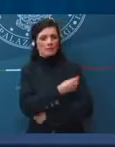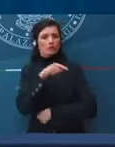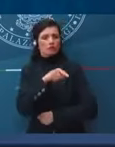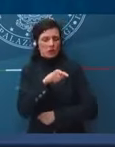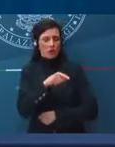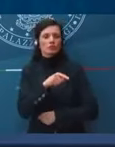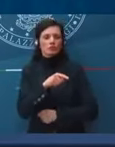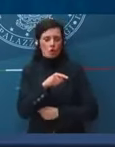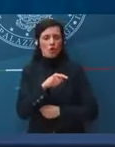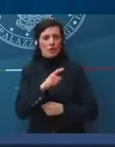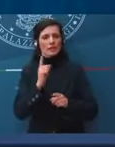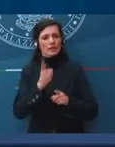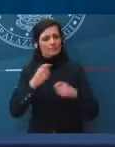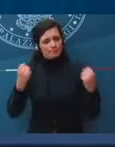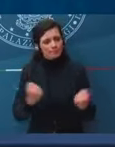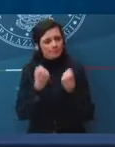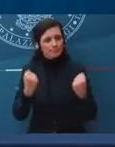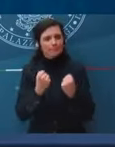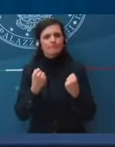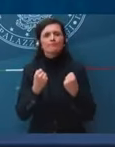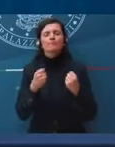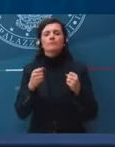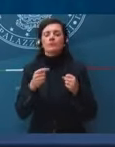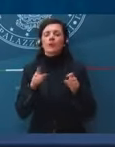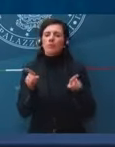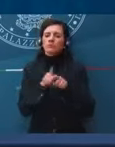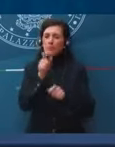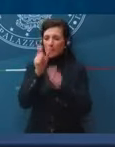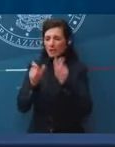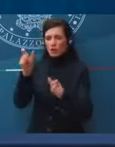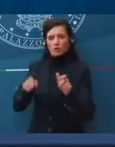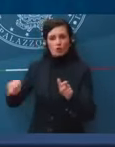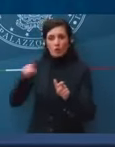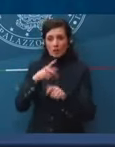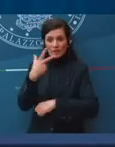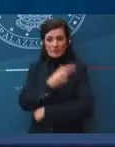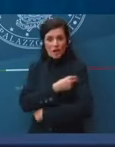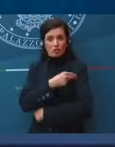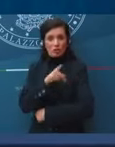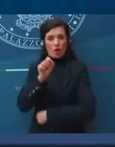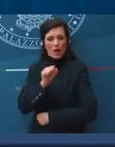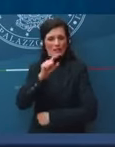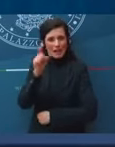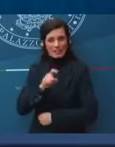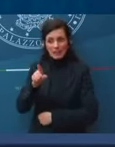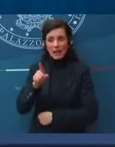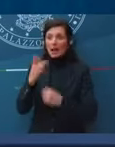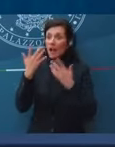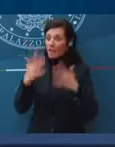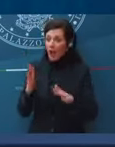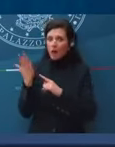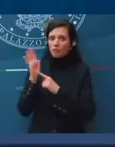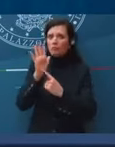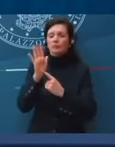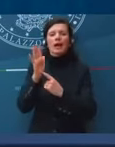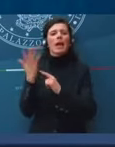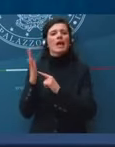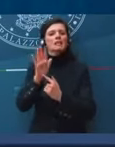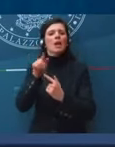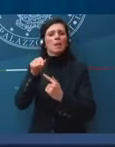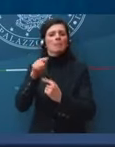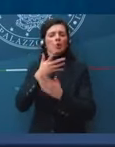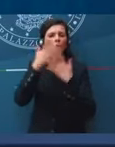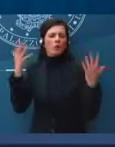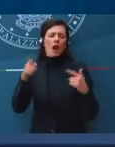forse l'esempio delle persone che si vaccinano con quel vaccino sarà anche importante. Ma io credo che alla fine sarà